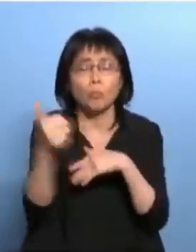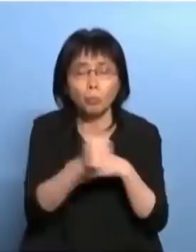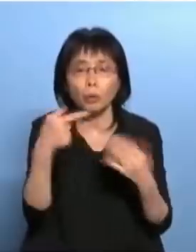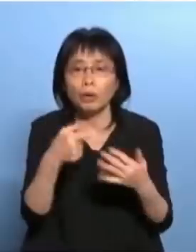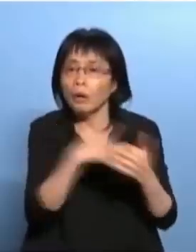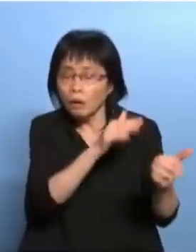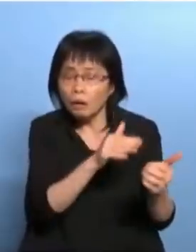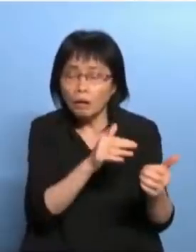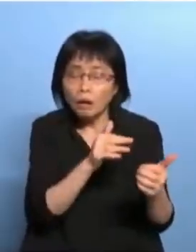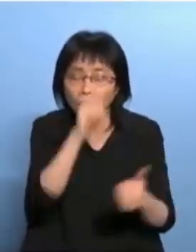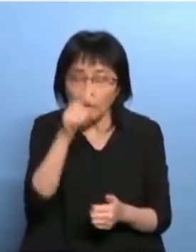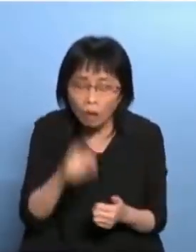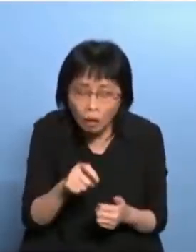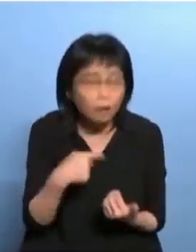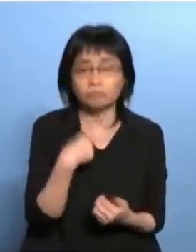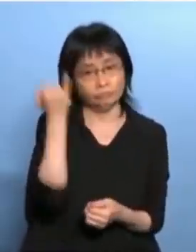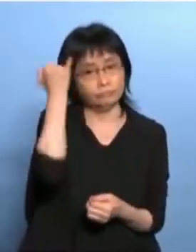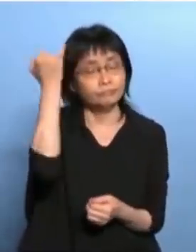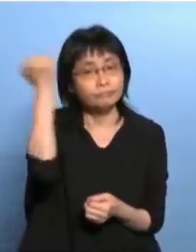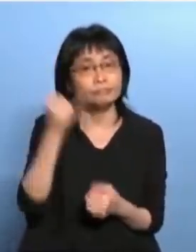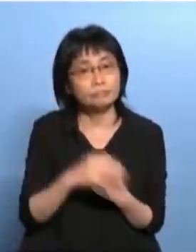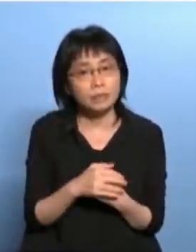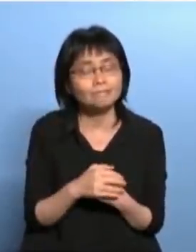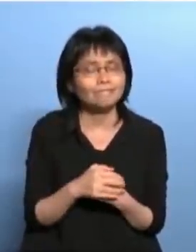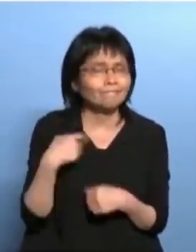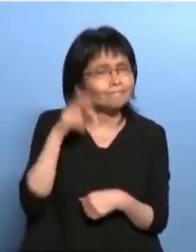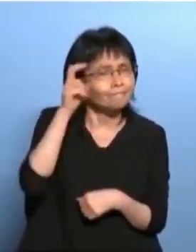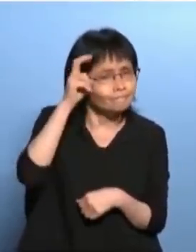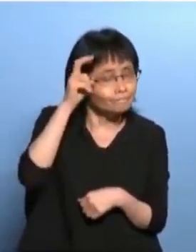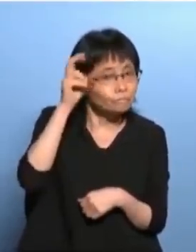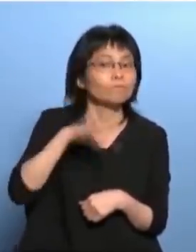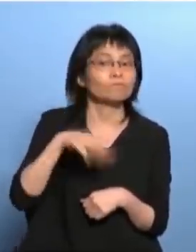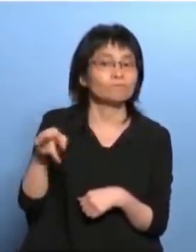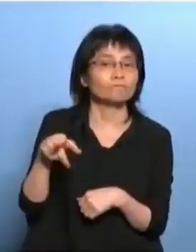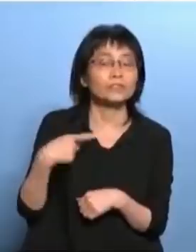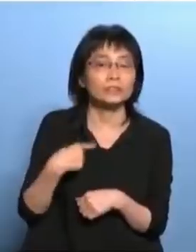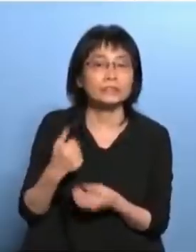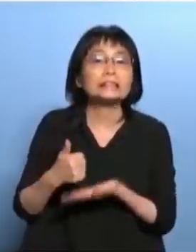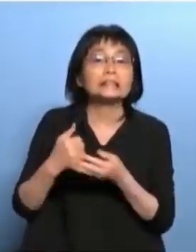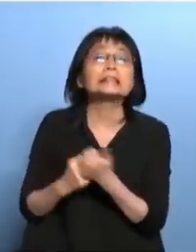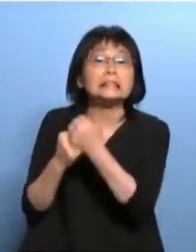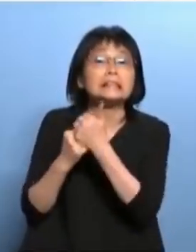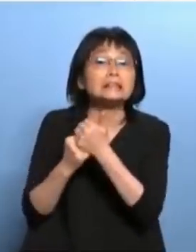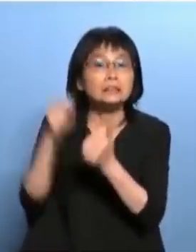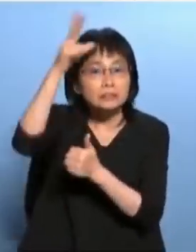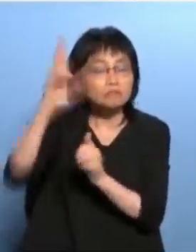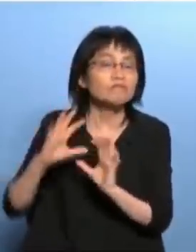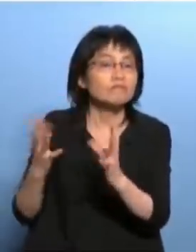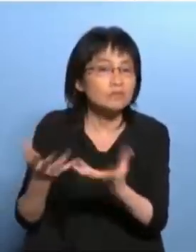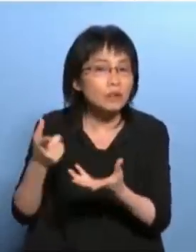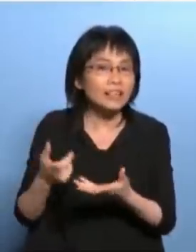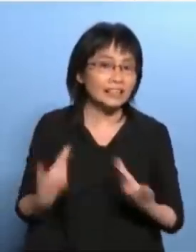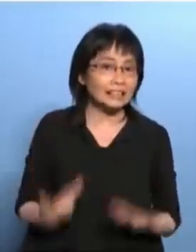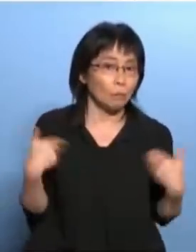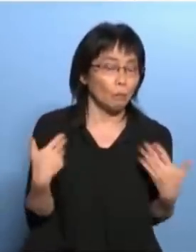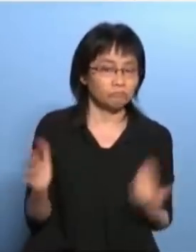炒所以我都在想什么事呢所以我跟你建制派说不要这么开心有眼你看表